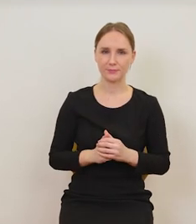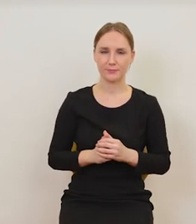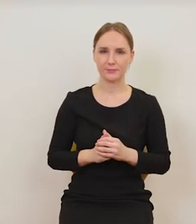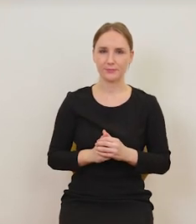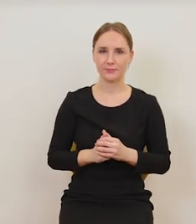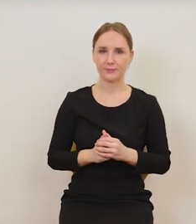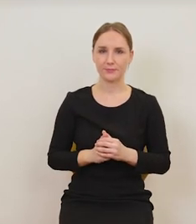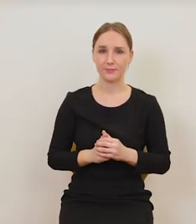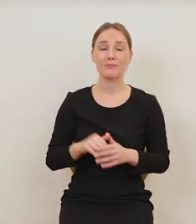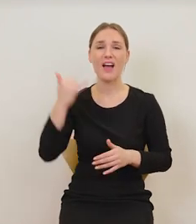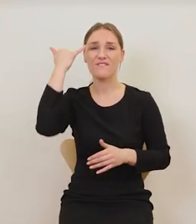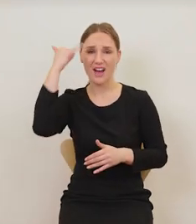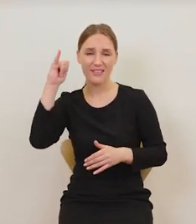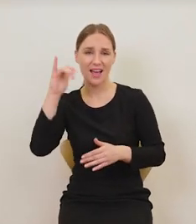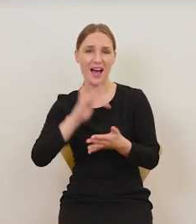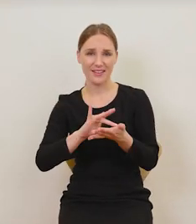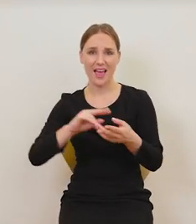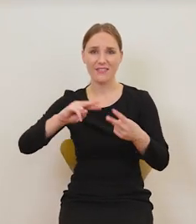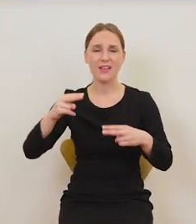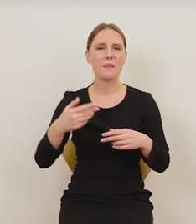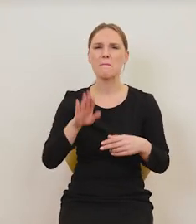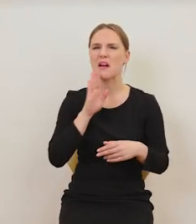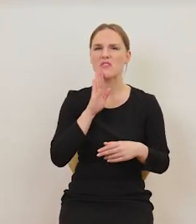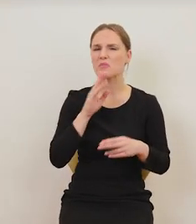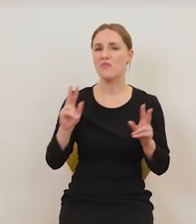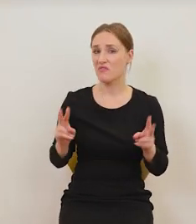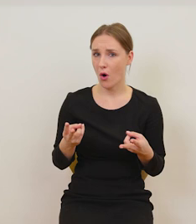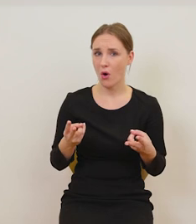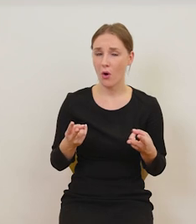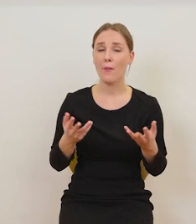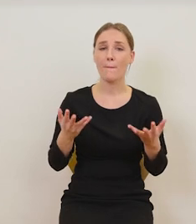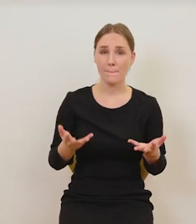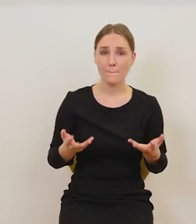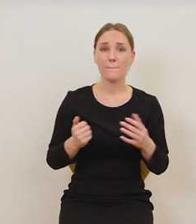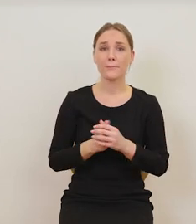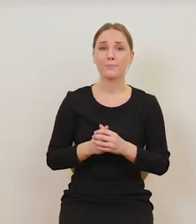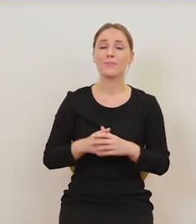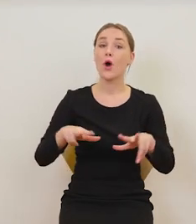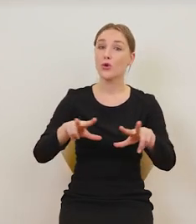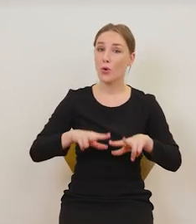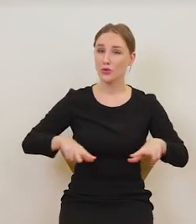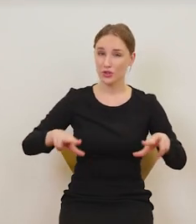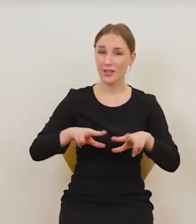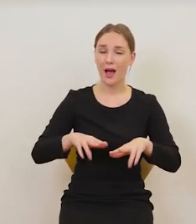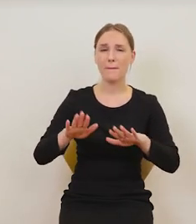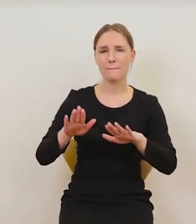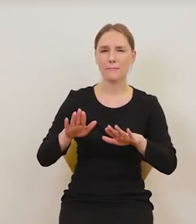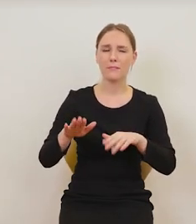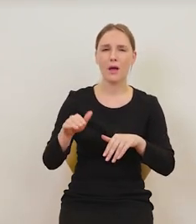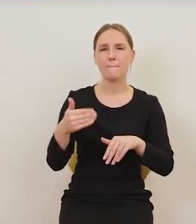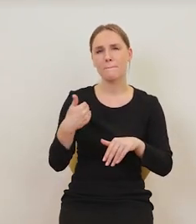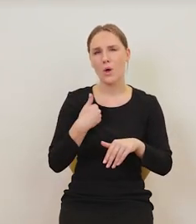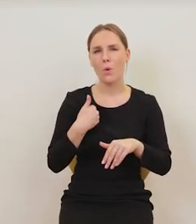ta wada genetyczna najprawdopodobniej wzięła się stąd, że to była rodzina, która